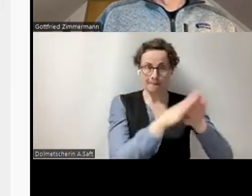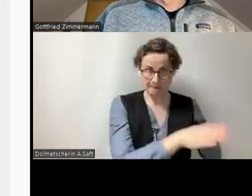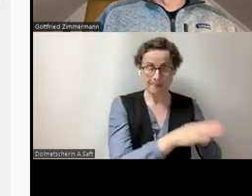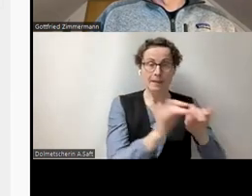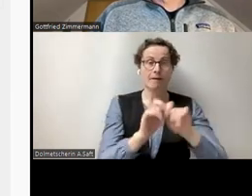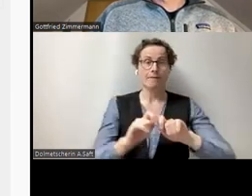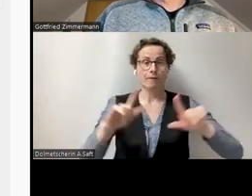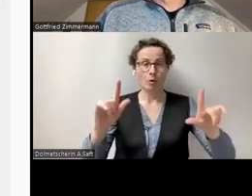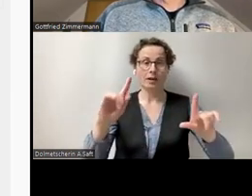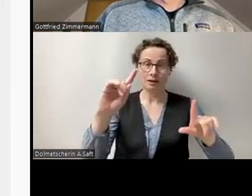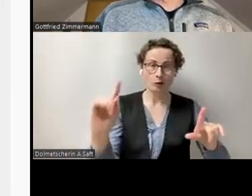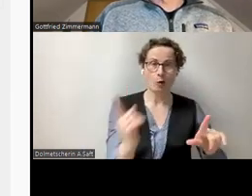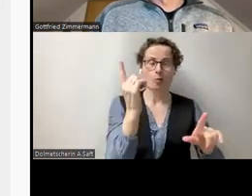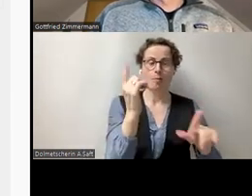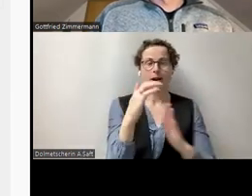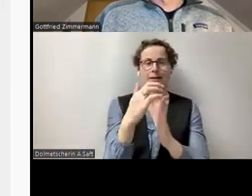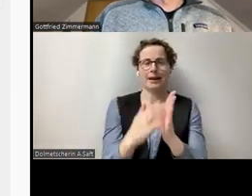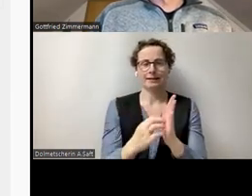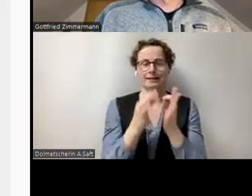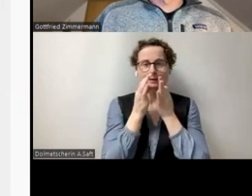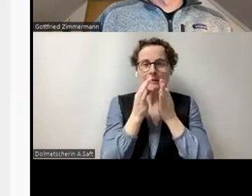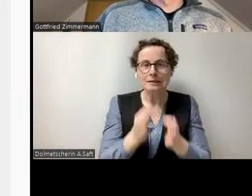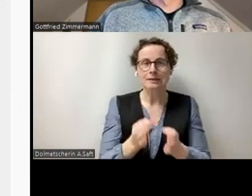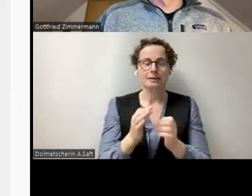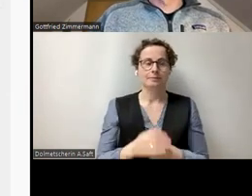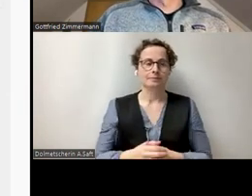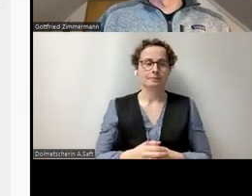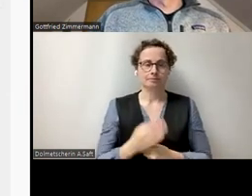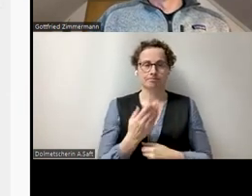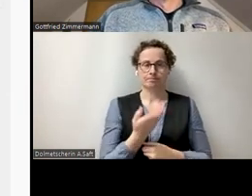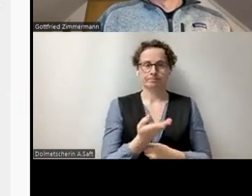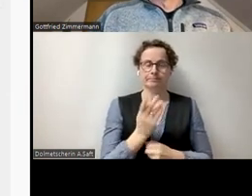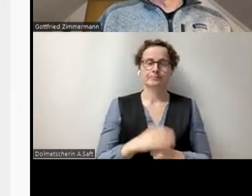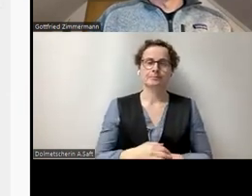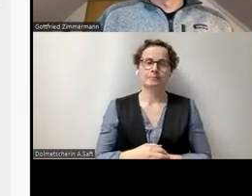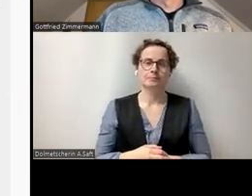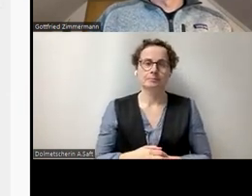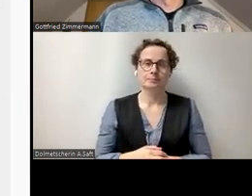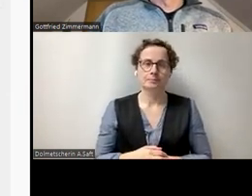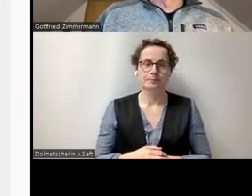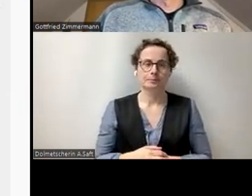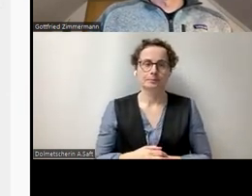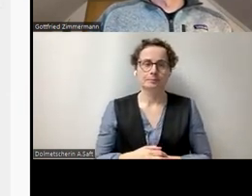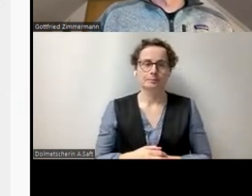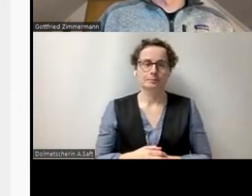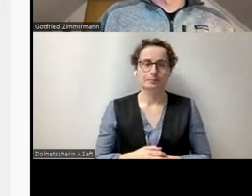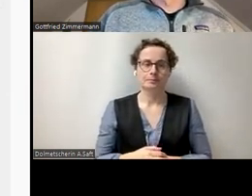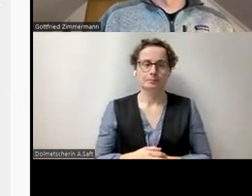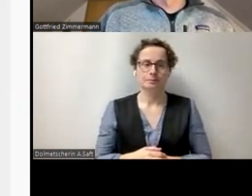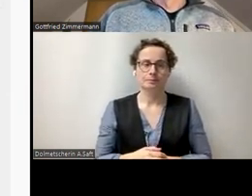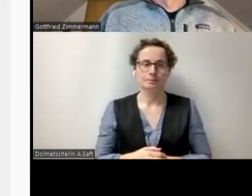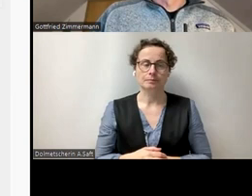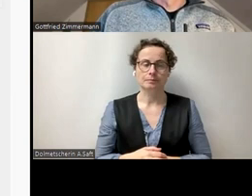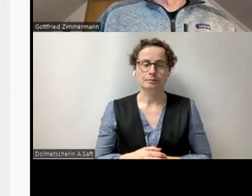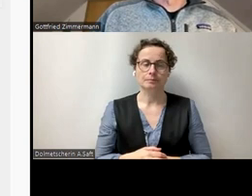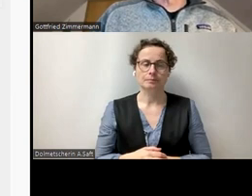Information textlich dargestellt. Das sehen wir jetzt, ich bin jetzt auf der nächsten Folie. Die kann ich, wenn ich möchte, ausblenden, damit sie